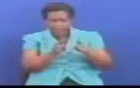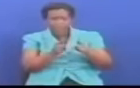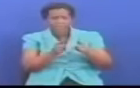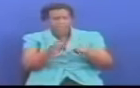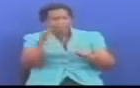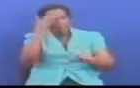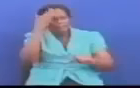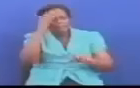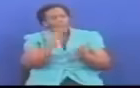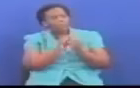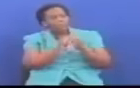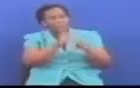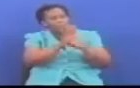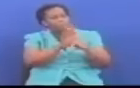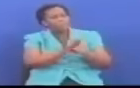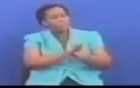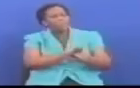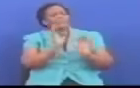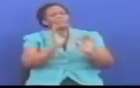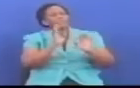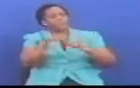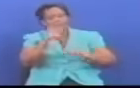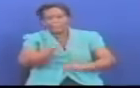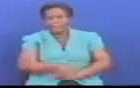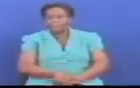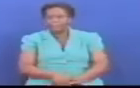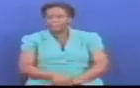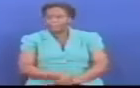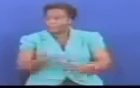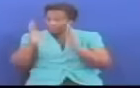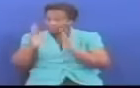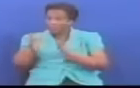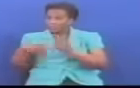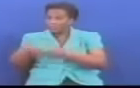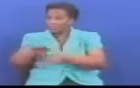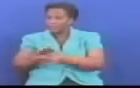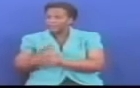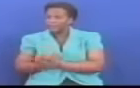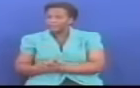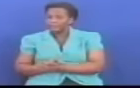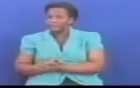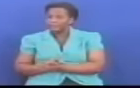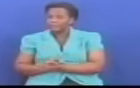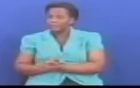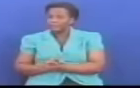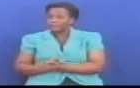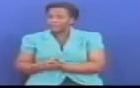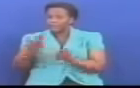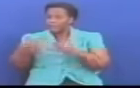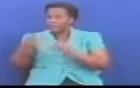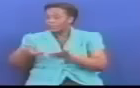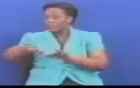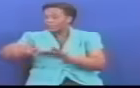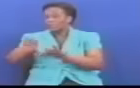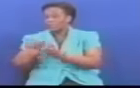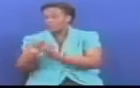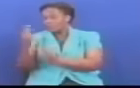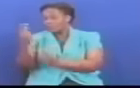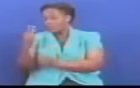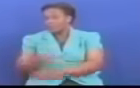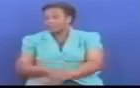mejiwa mambo kwa haraka na kwa uzuri Mwishimi wa mwenye kiti Nombani ongeze mambo mawili Kwanza